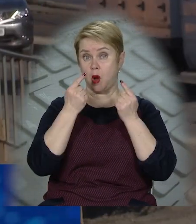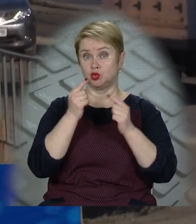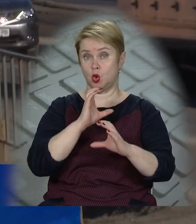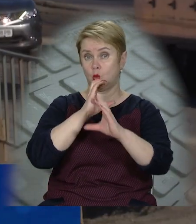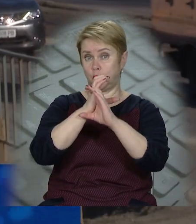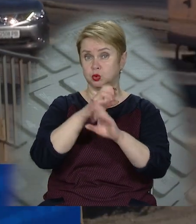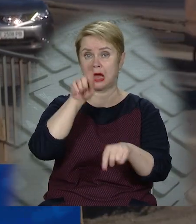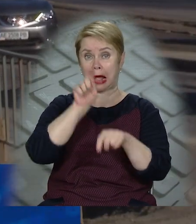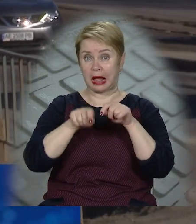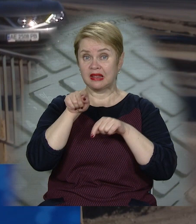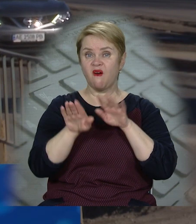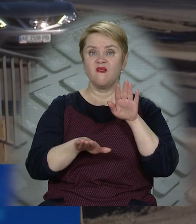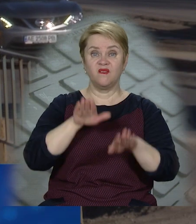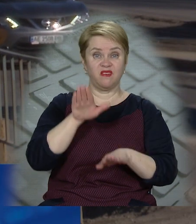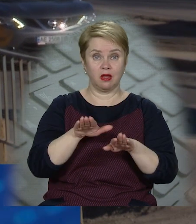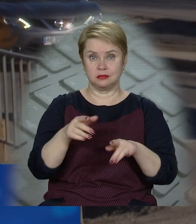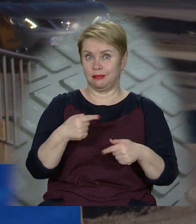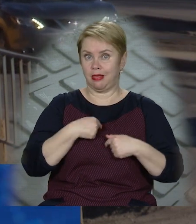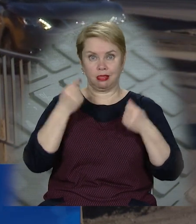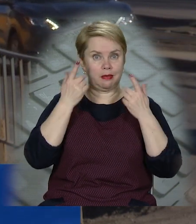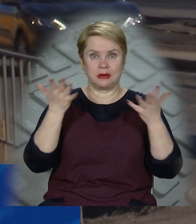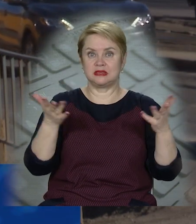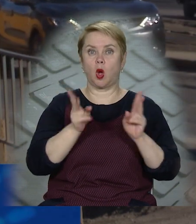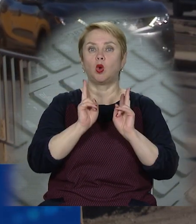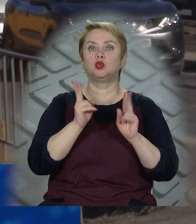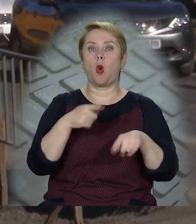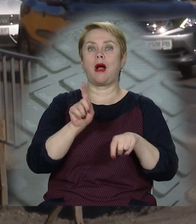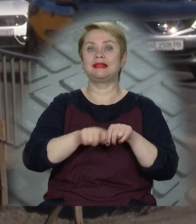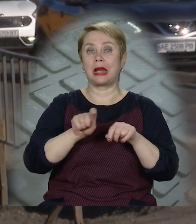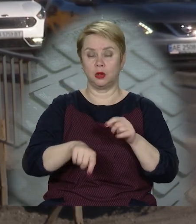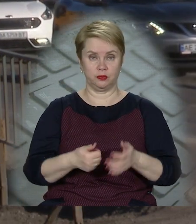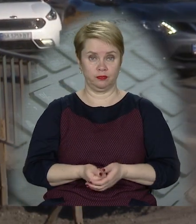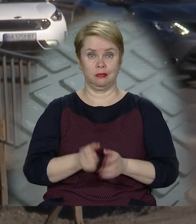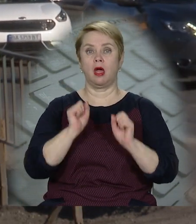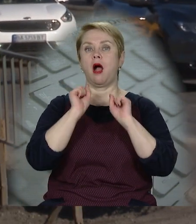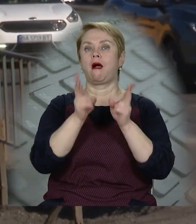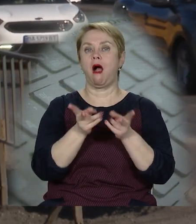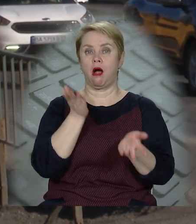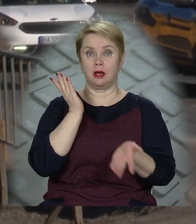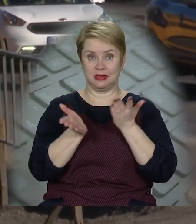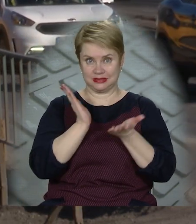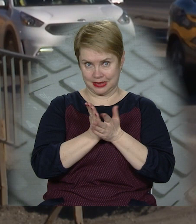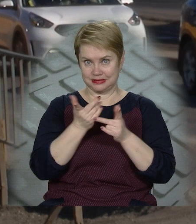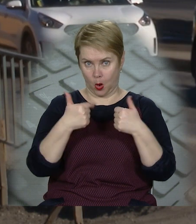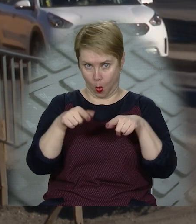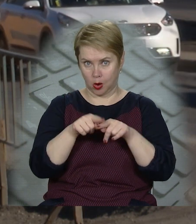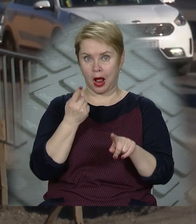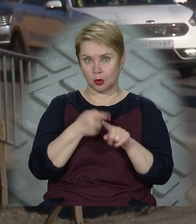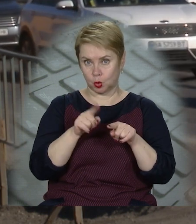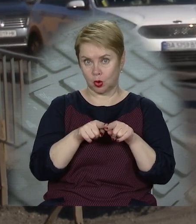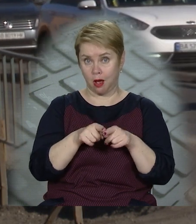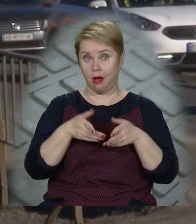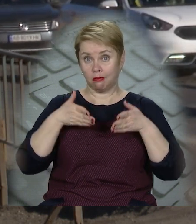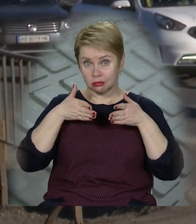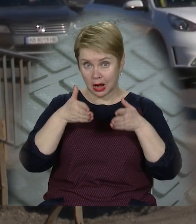йдуть, контроль їхнього весу. Я не представляю, хто це контролює. Якщо ці органи, які…